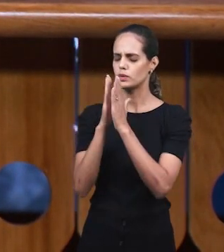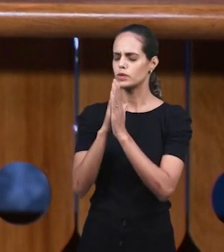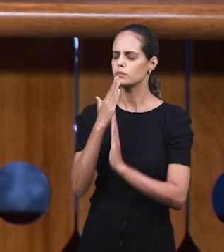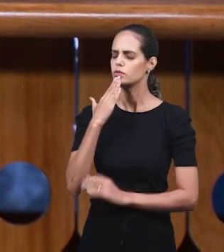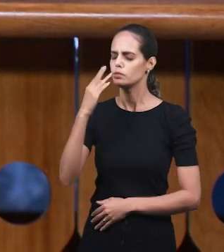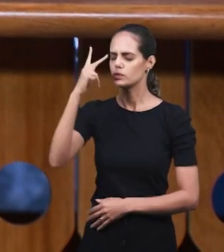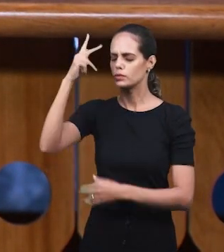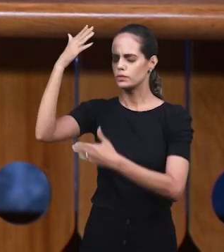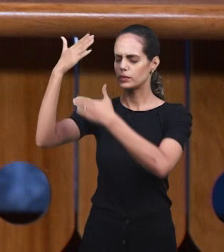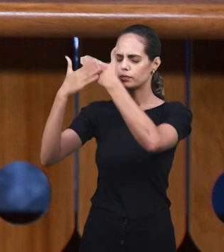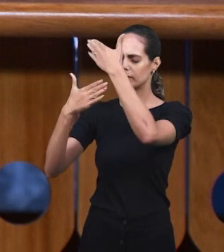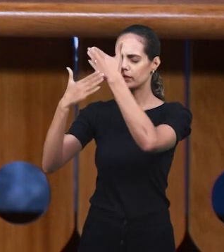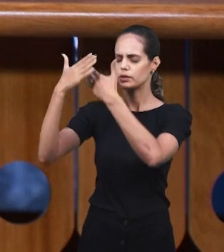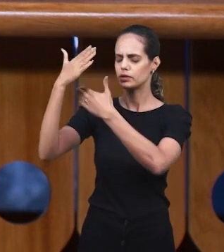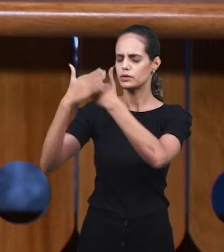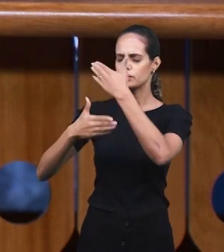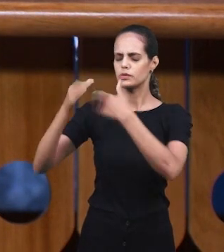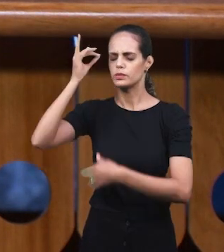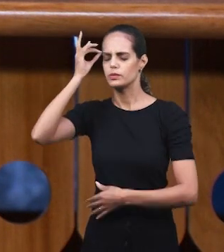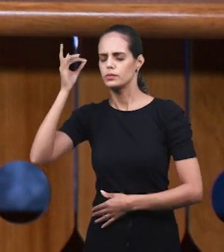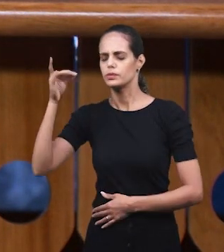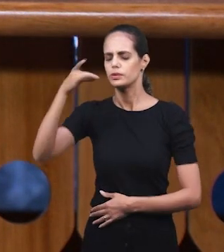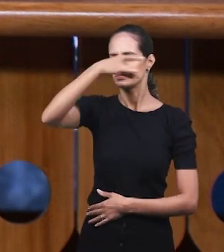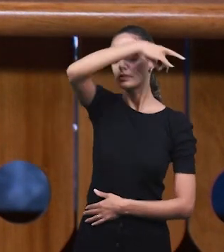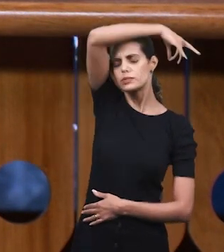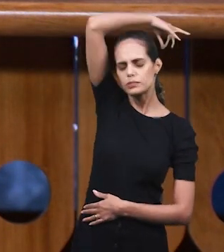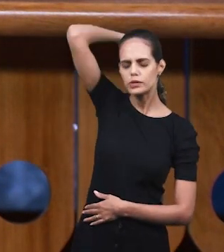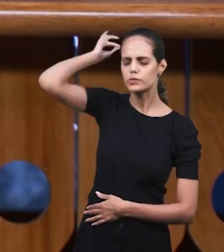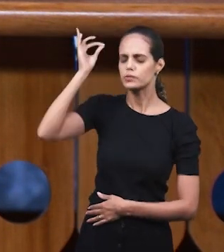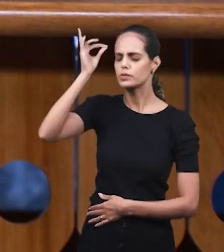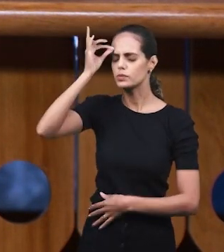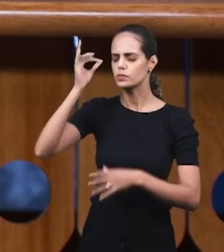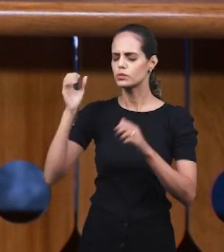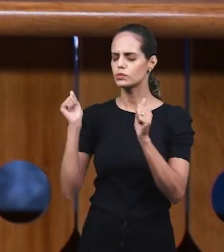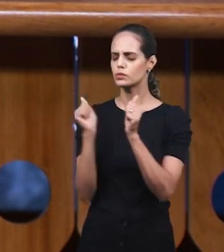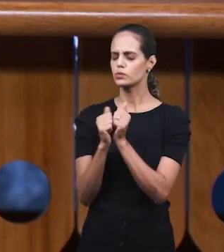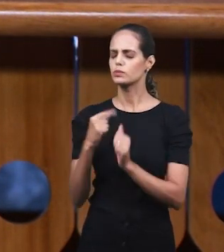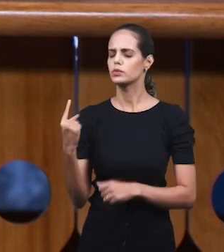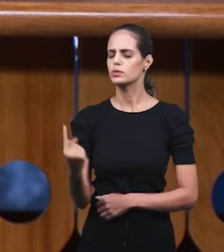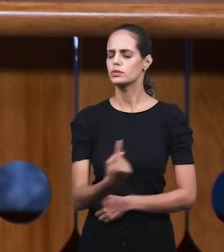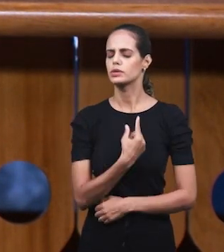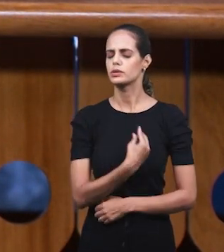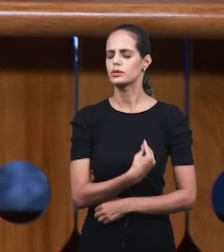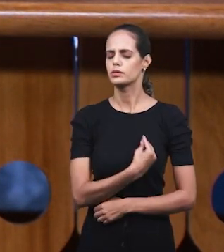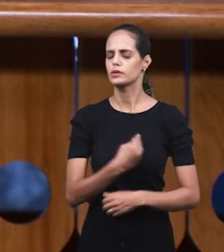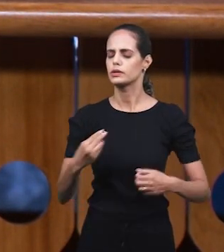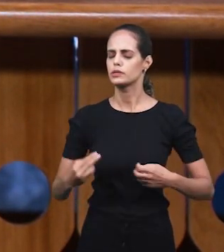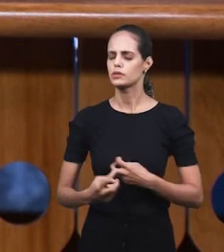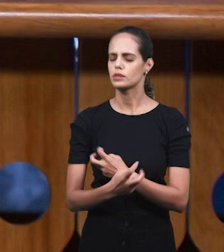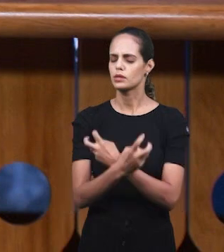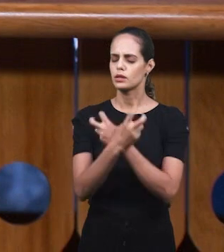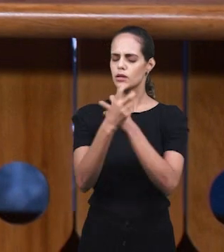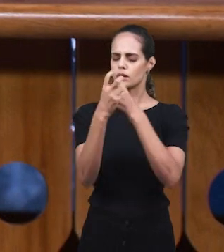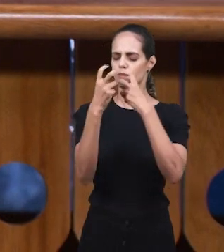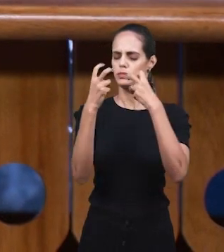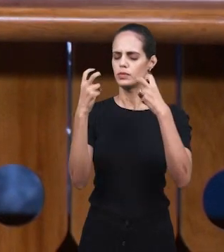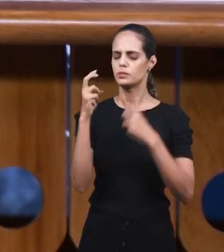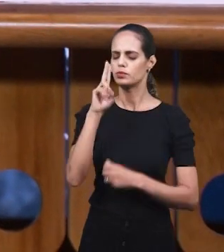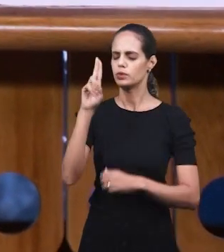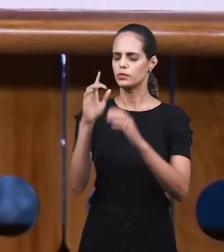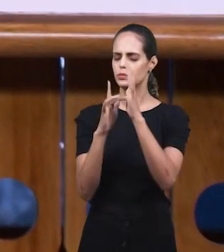о Твое присутствии и проявлении Твоего Духа Святого среди нас, або мы взываем к Тебе во имя Господа Иисуса. Аминь.